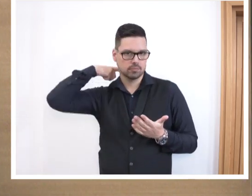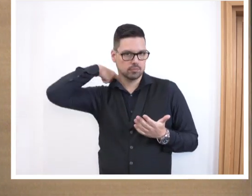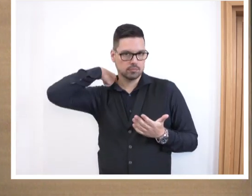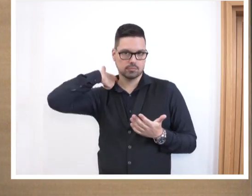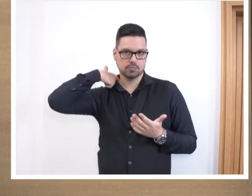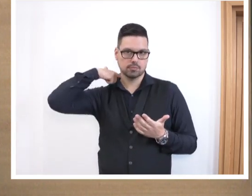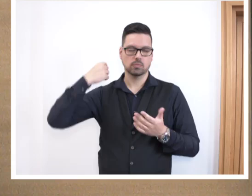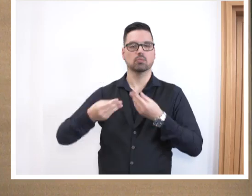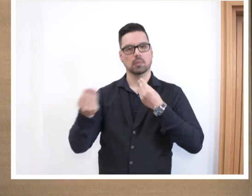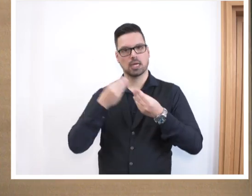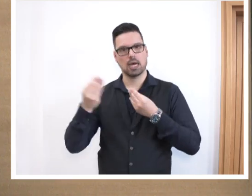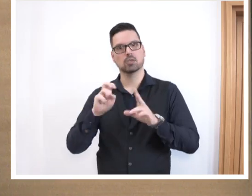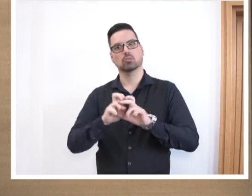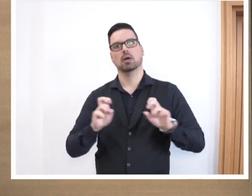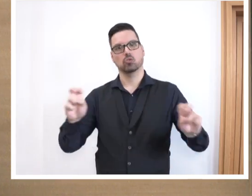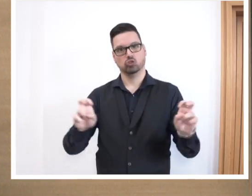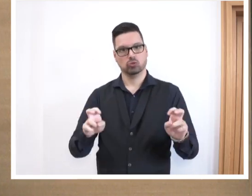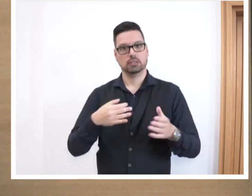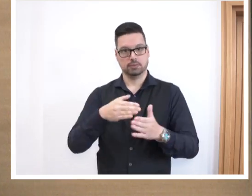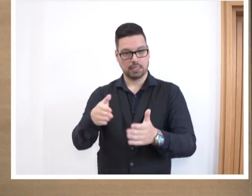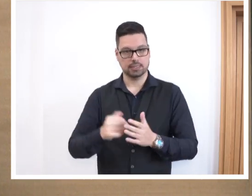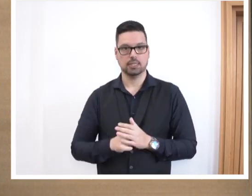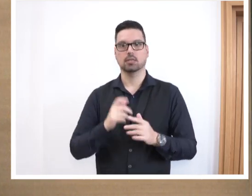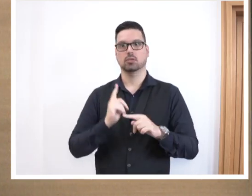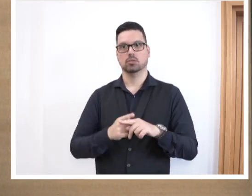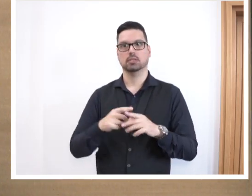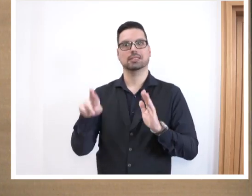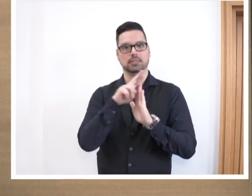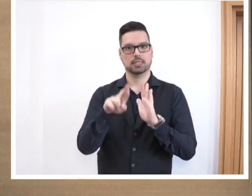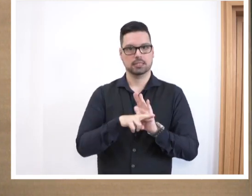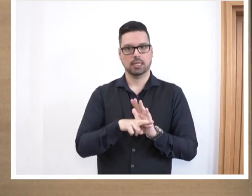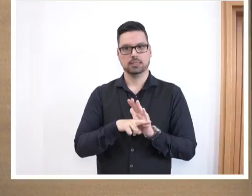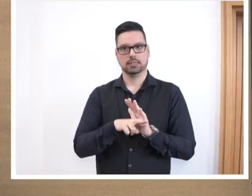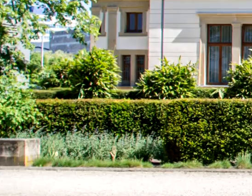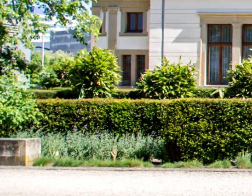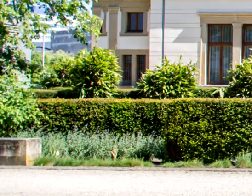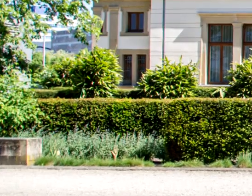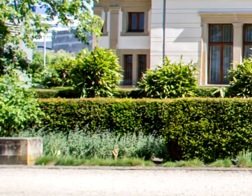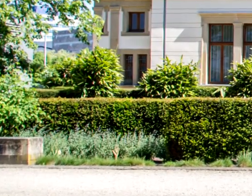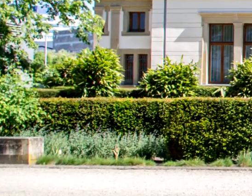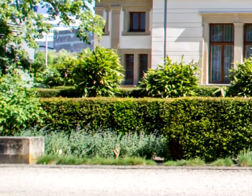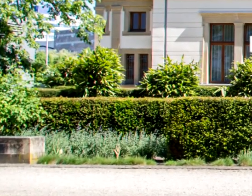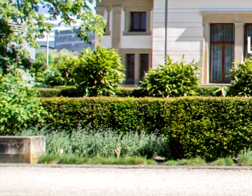Ausschuss weiter mitverfolgen und können diesem Gesetz nur voll und ganz zustimmen. Herzlichen Dank.